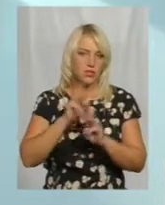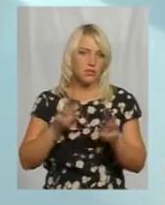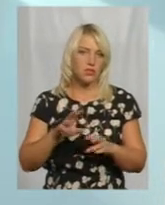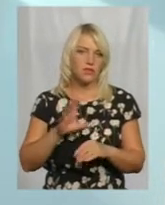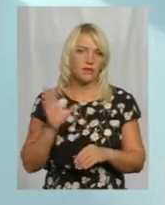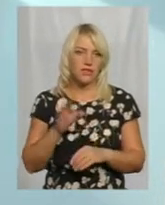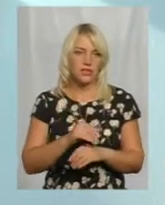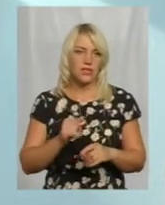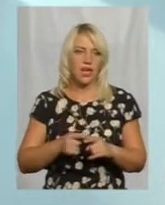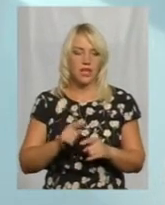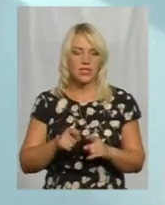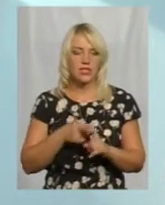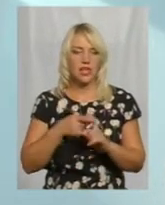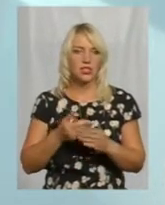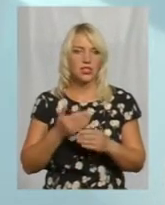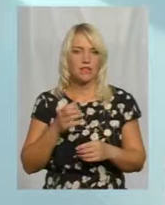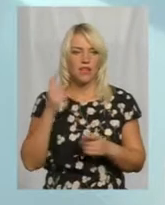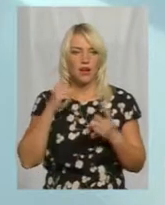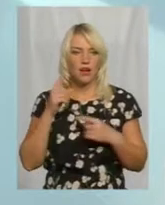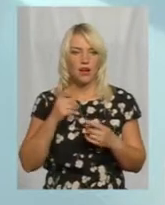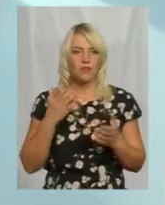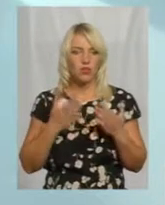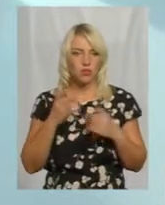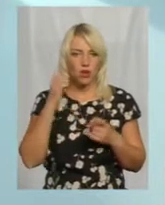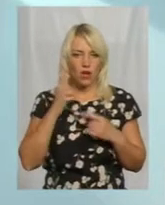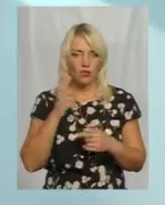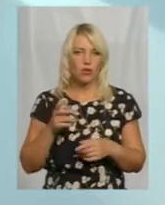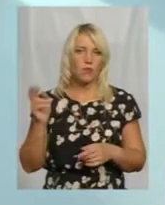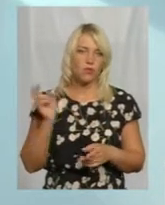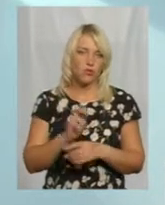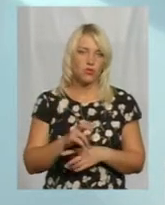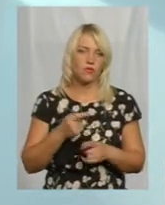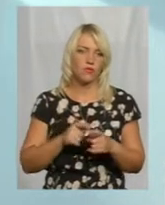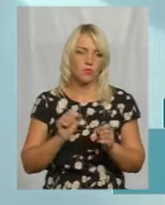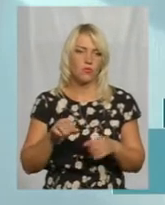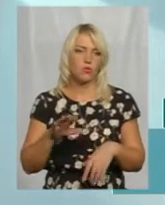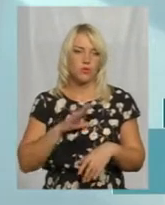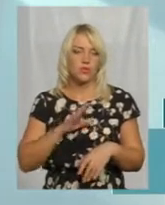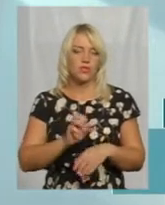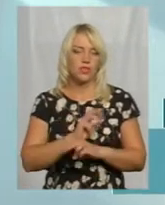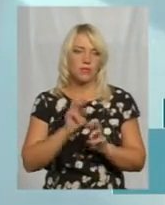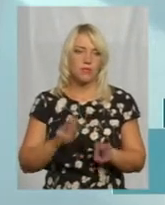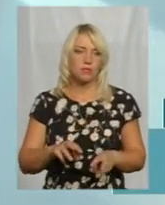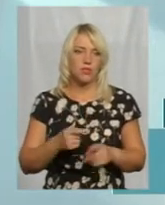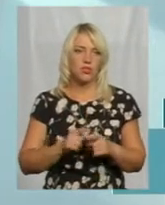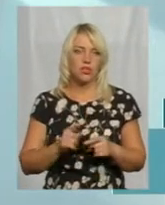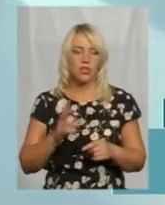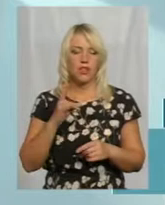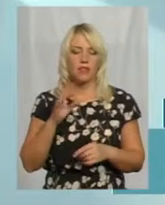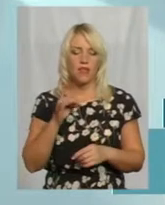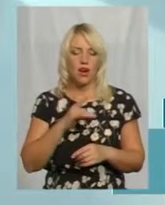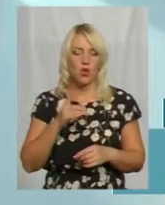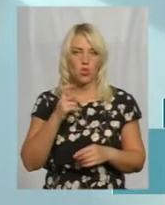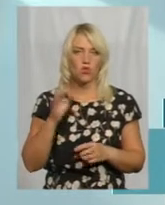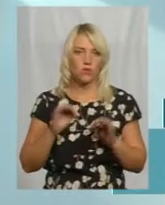А це все залежить від автора, як я попередньо говорила. Якщо автор прийшов, значить він вже може бути забезпечений і в районі на 100%. Якщо